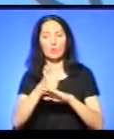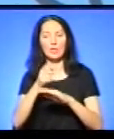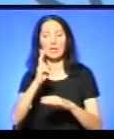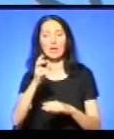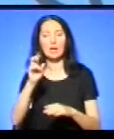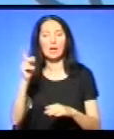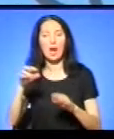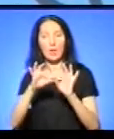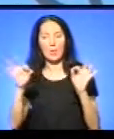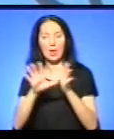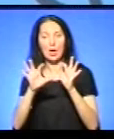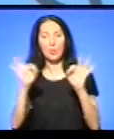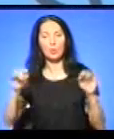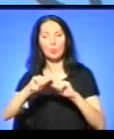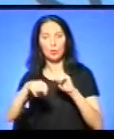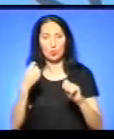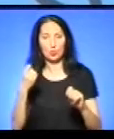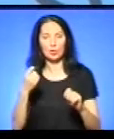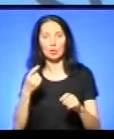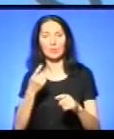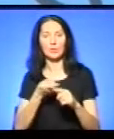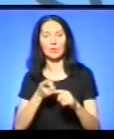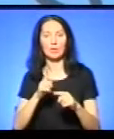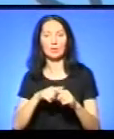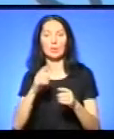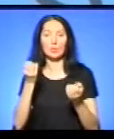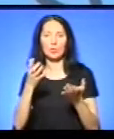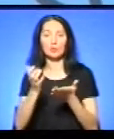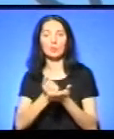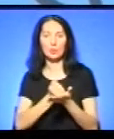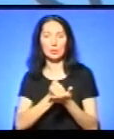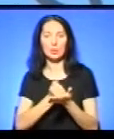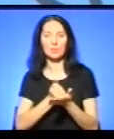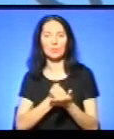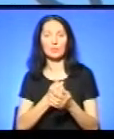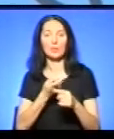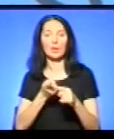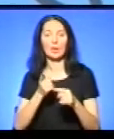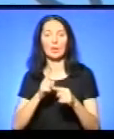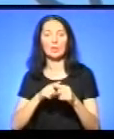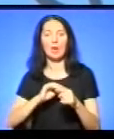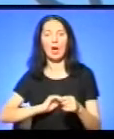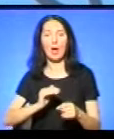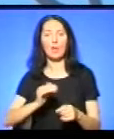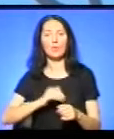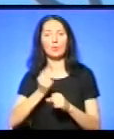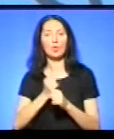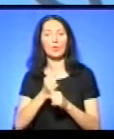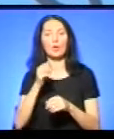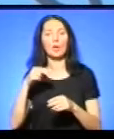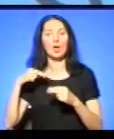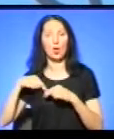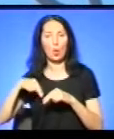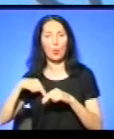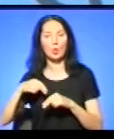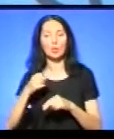і тоді з цього резервного на основний перекинуть. Це фірма проводила роботи, коли знайшли кабель? Це